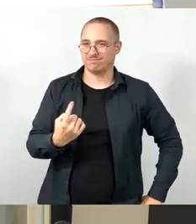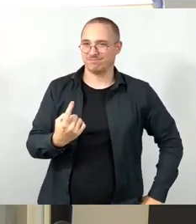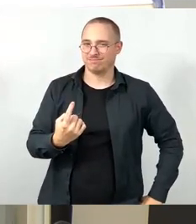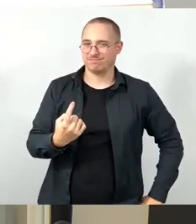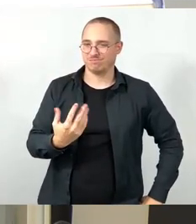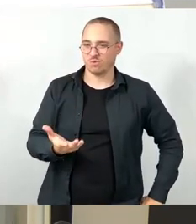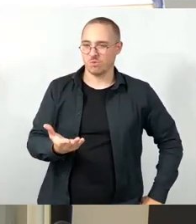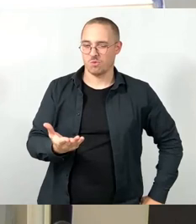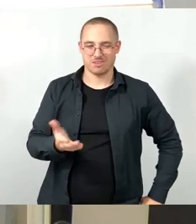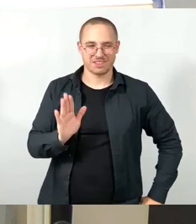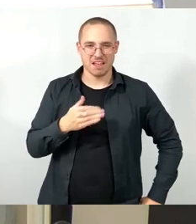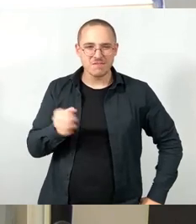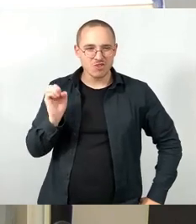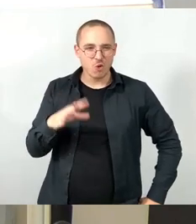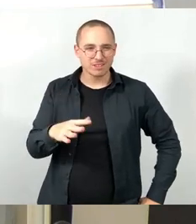nicht leuchten.